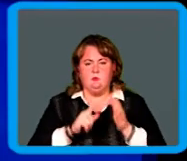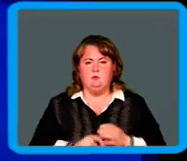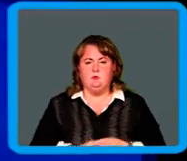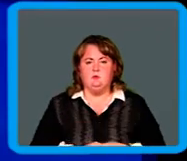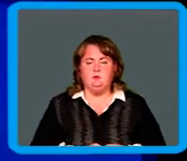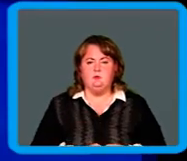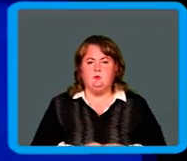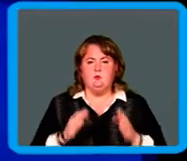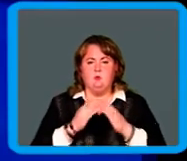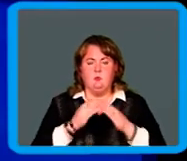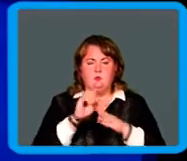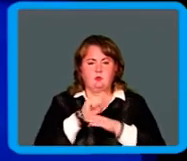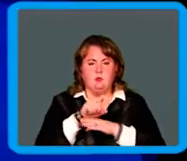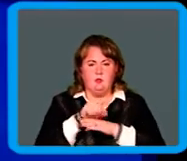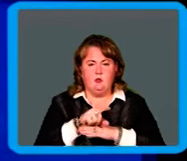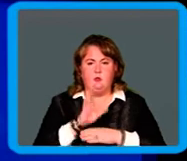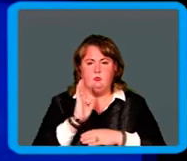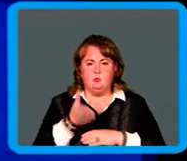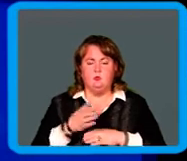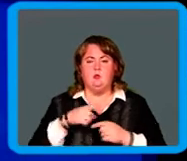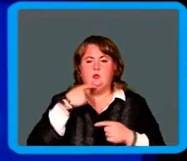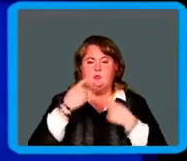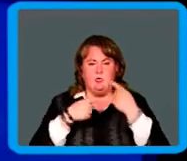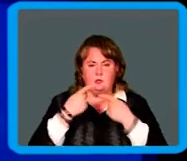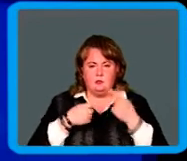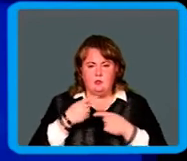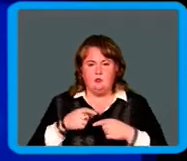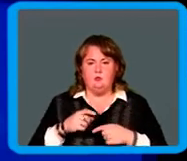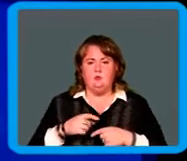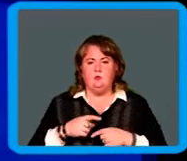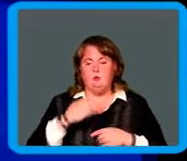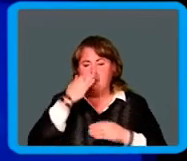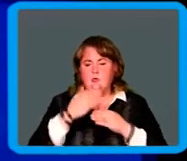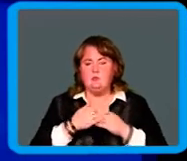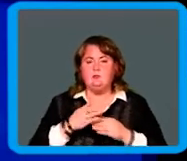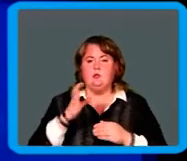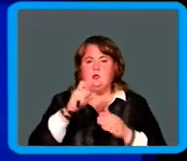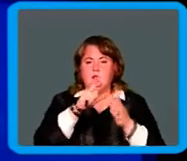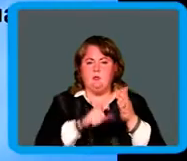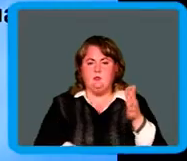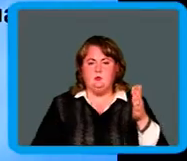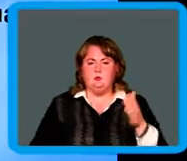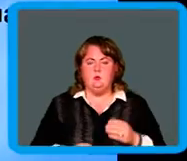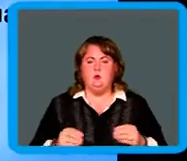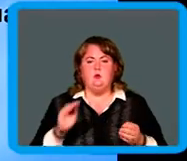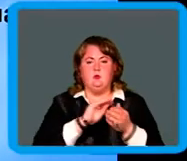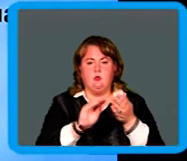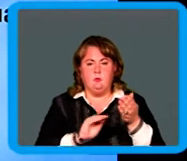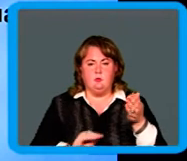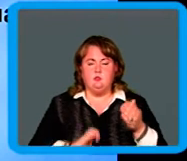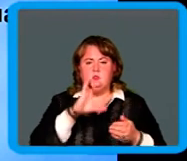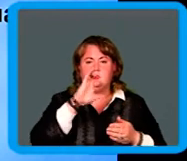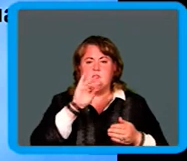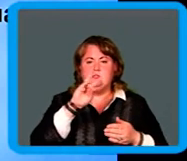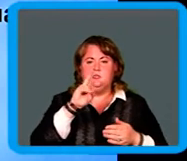И домашним заданием вам будет пересказать этот близко к тексту. Составьте синквейн